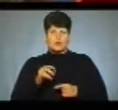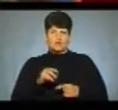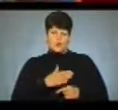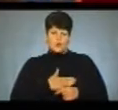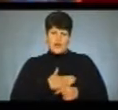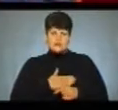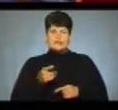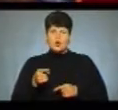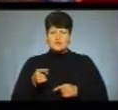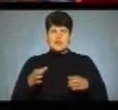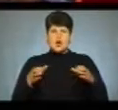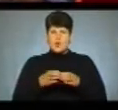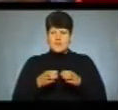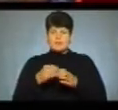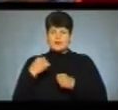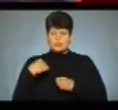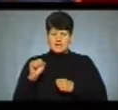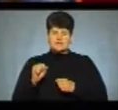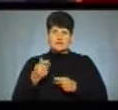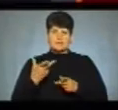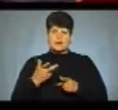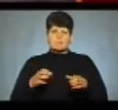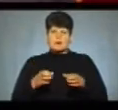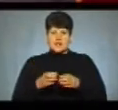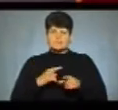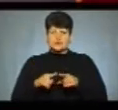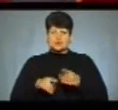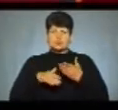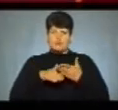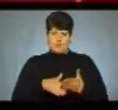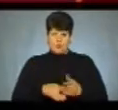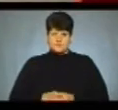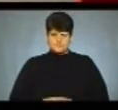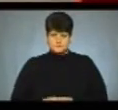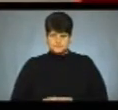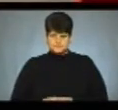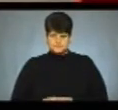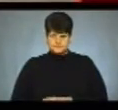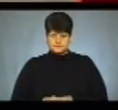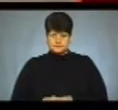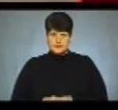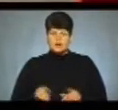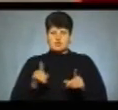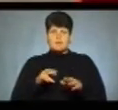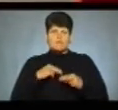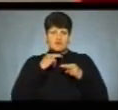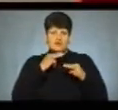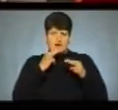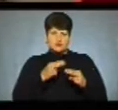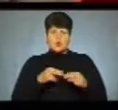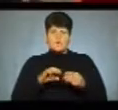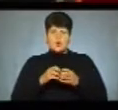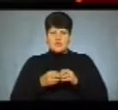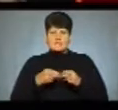команда перемогла на обласному чемпіонаті бригад екстреної медичної допомоги. Щоб привернути увагу до проблеми торгівлі